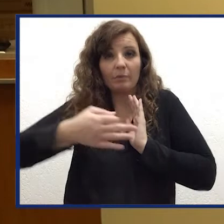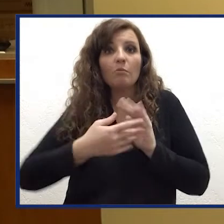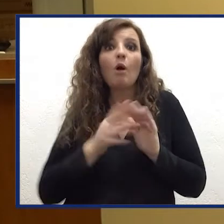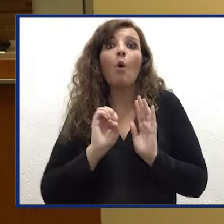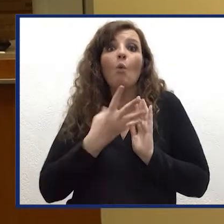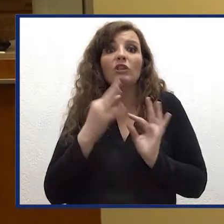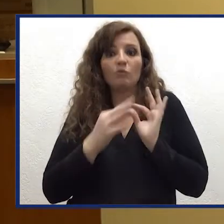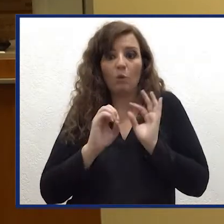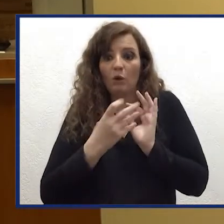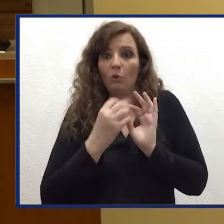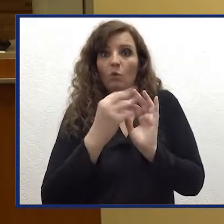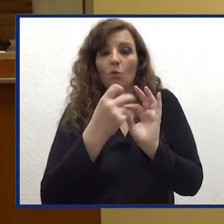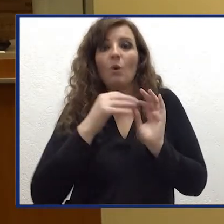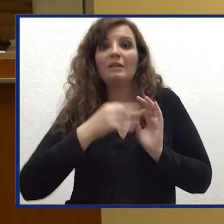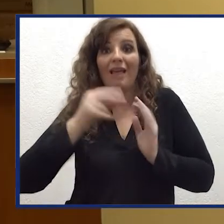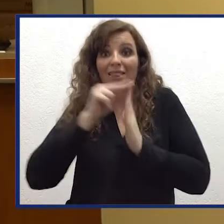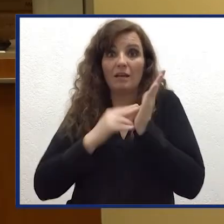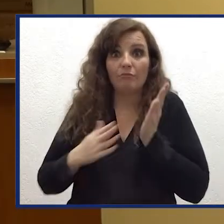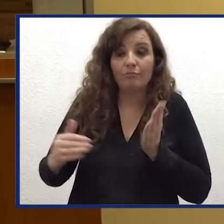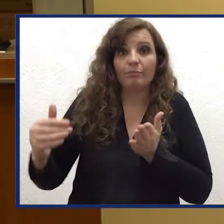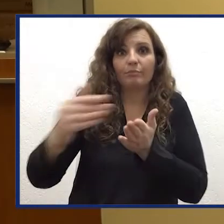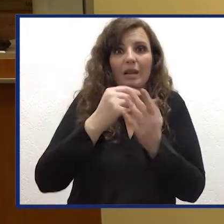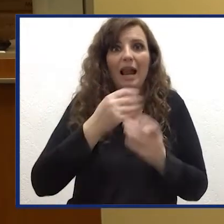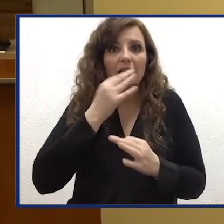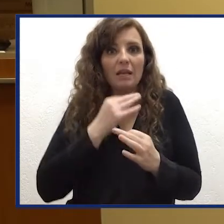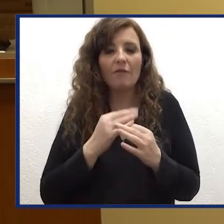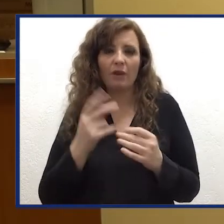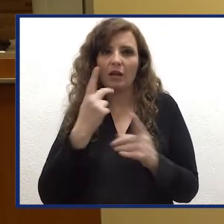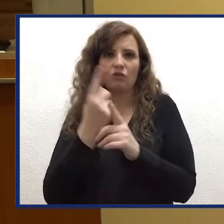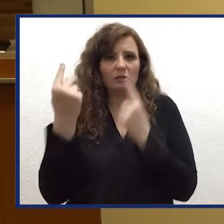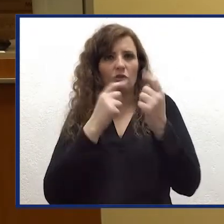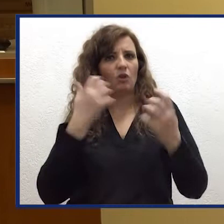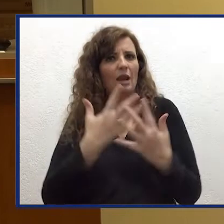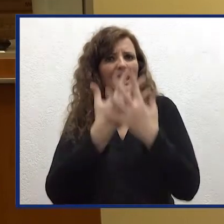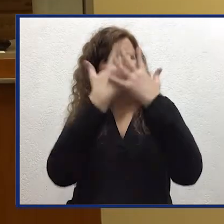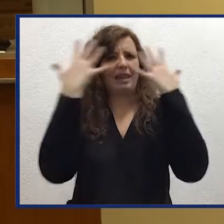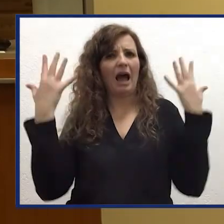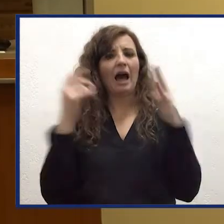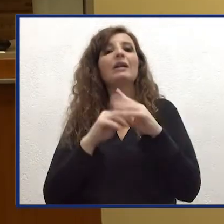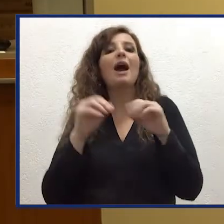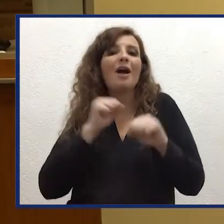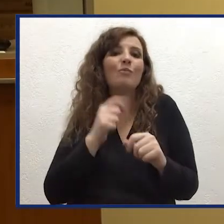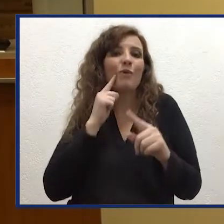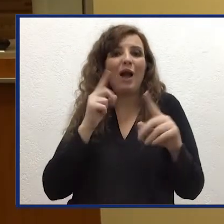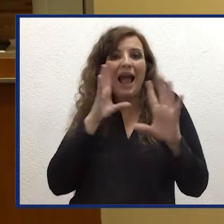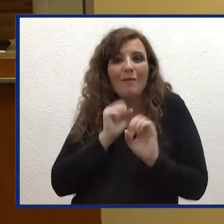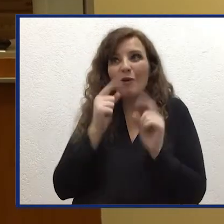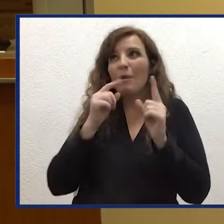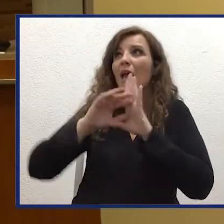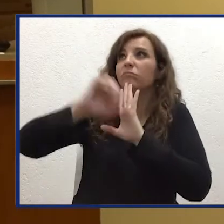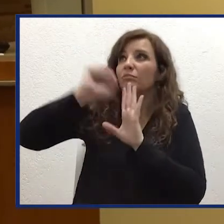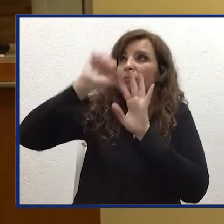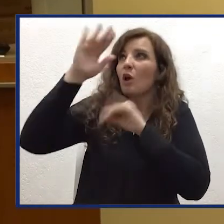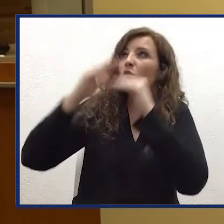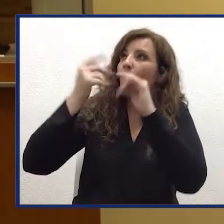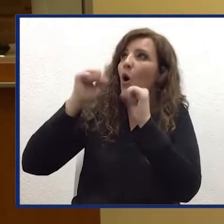temporale, in questo caso fino a 15 minuti nel caso di dati MSG sevili, consente appunto di poter seguire l'andamento dell